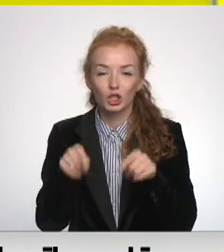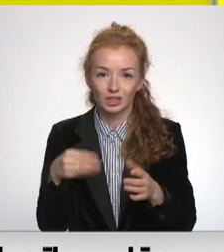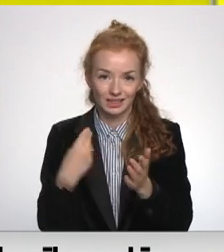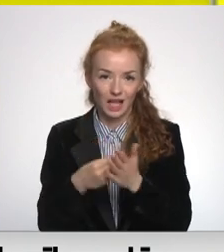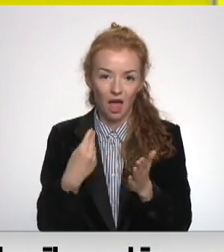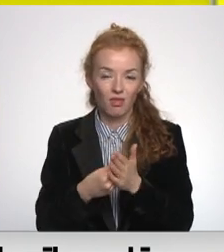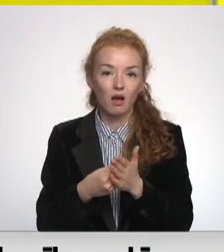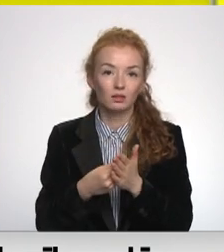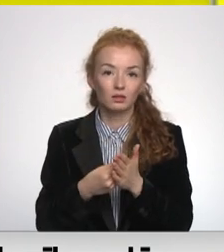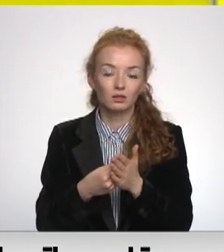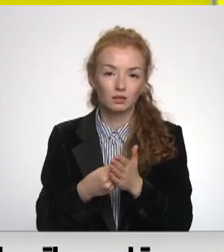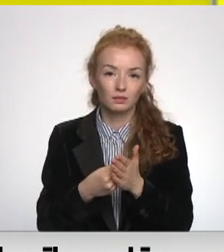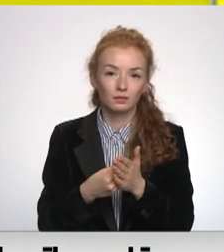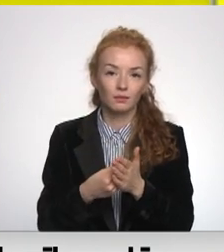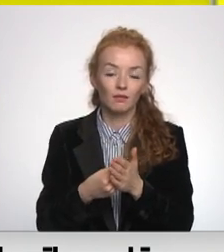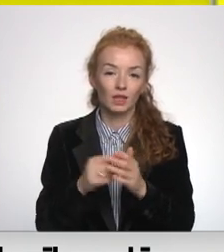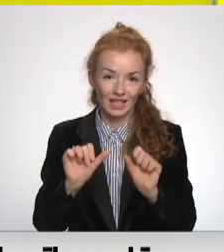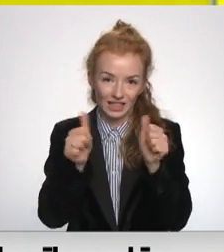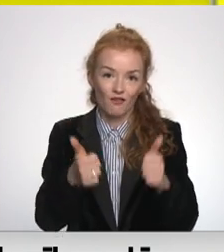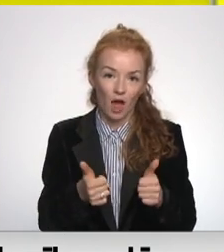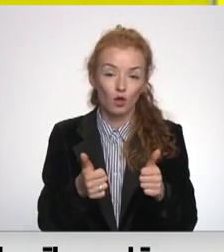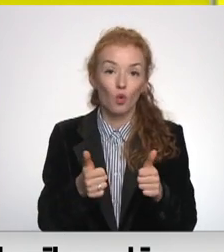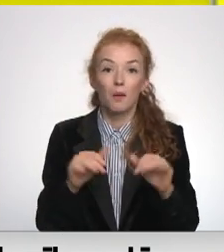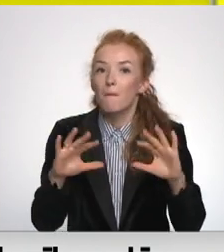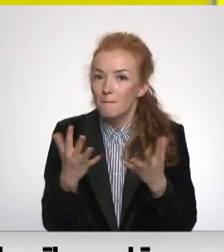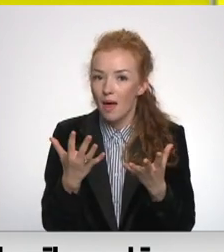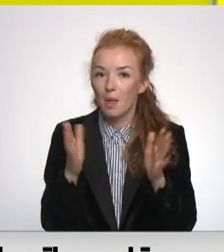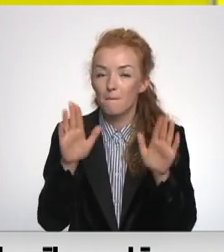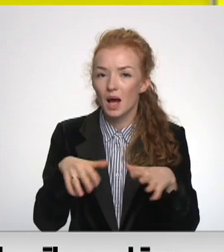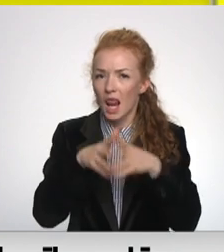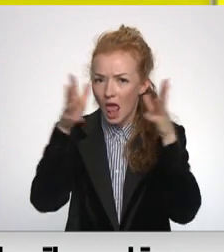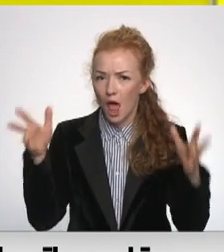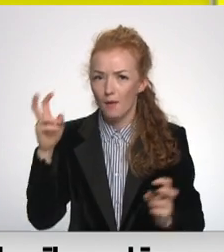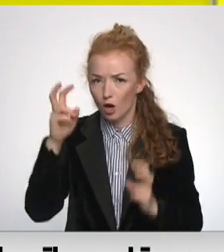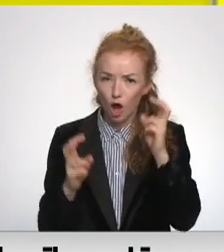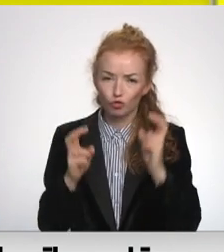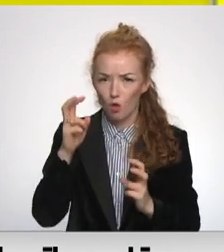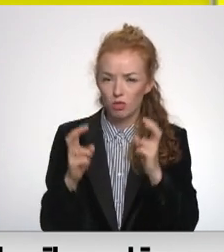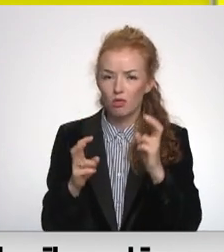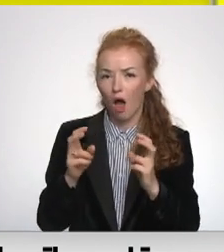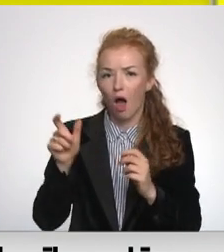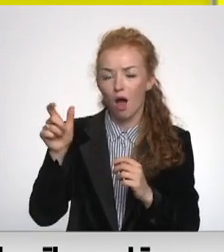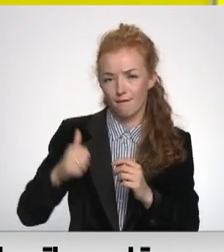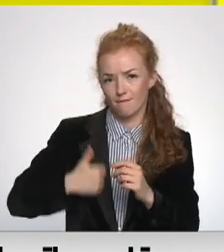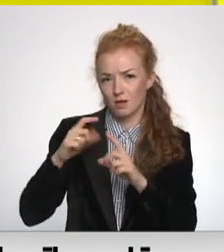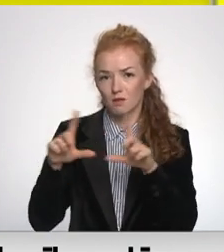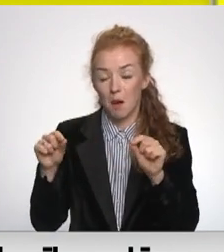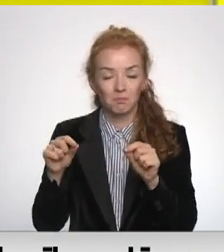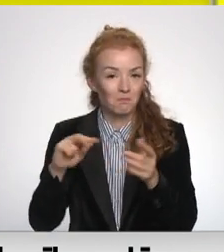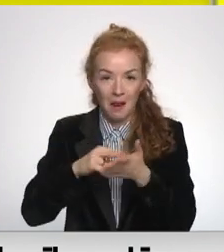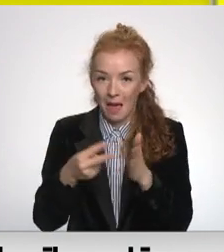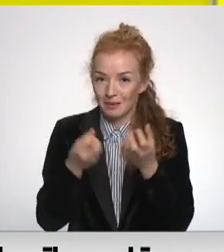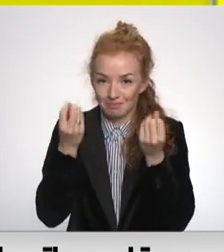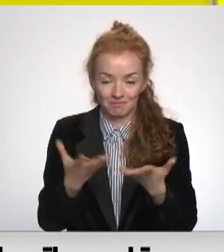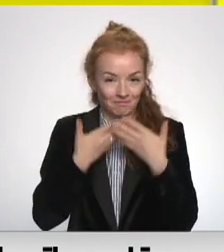buferi izveidot šīm cenām. Atiecībā par lieliem ražotājiem tā plāna un skaidrības vēl